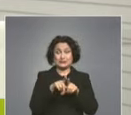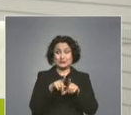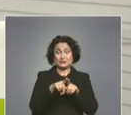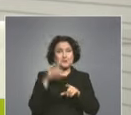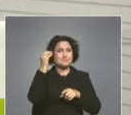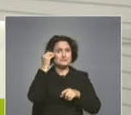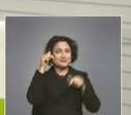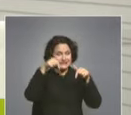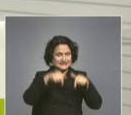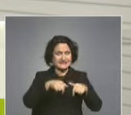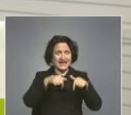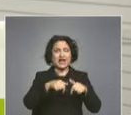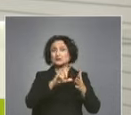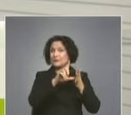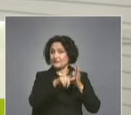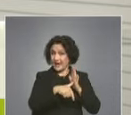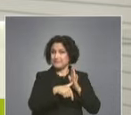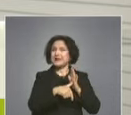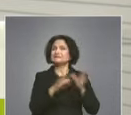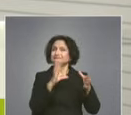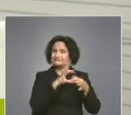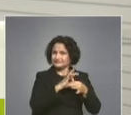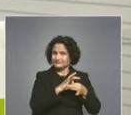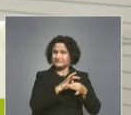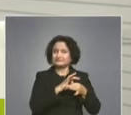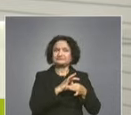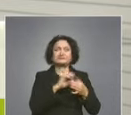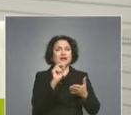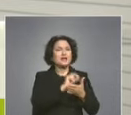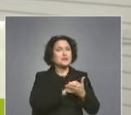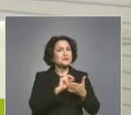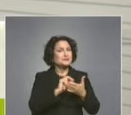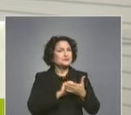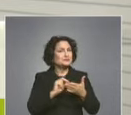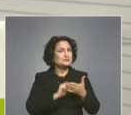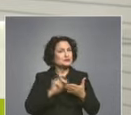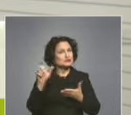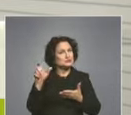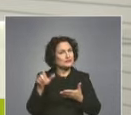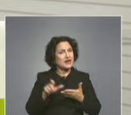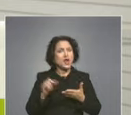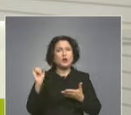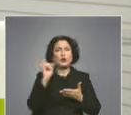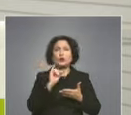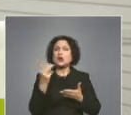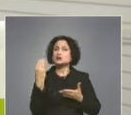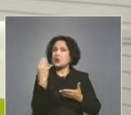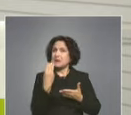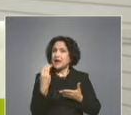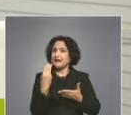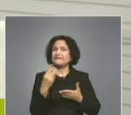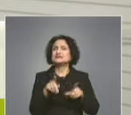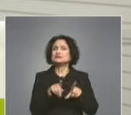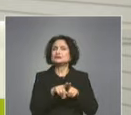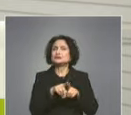на пишещия човек на Юли Шумарев. Има го и това знание,